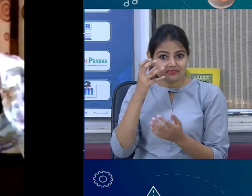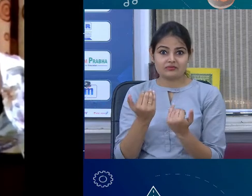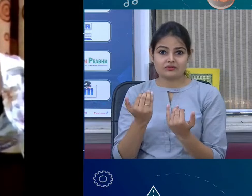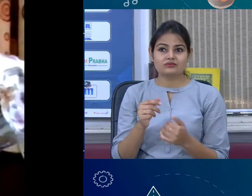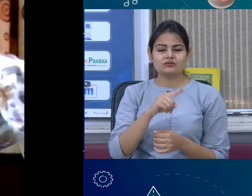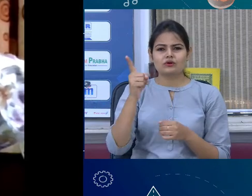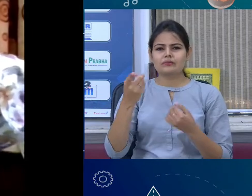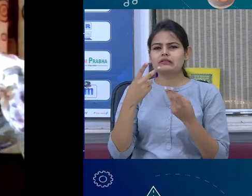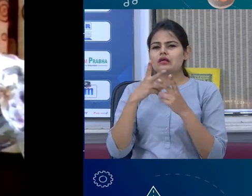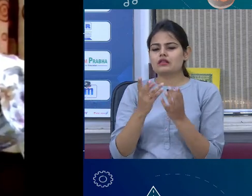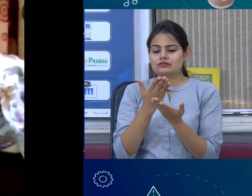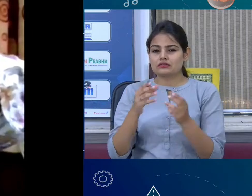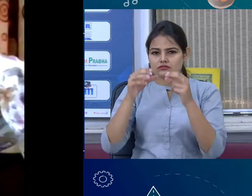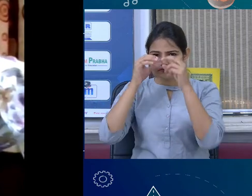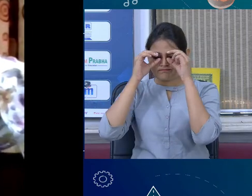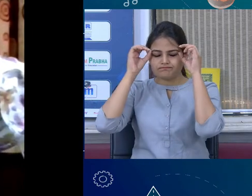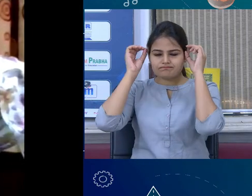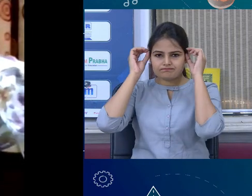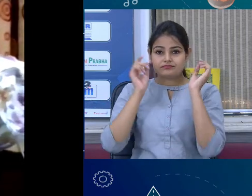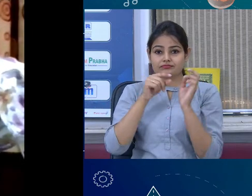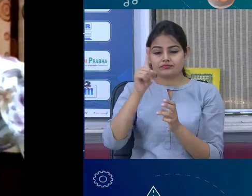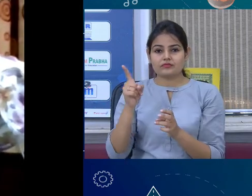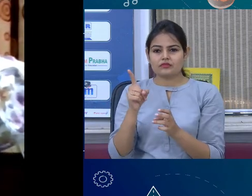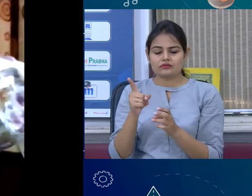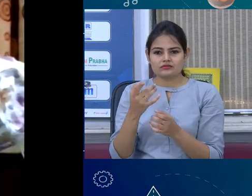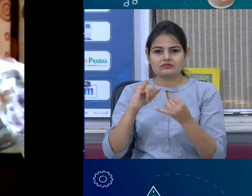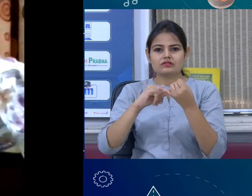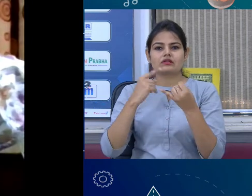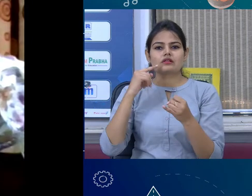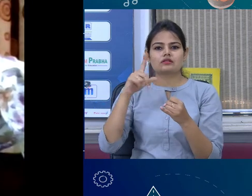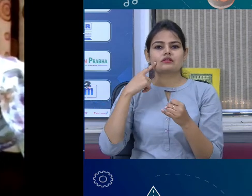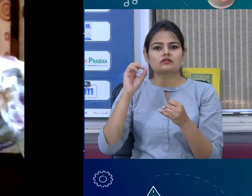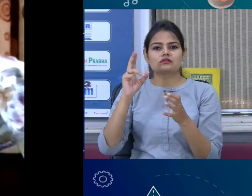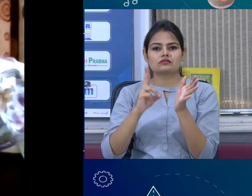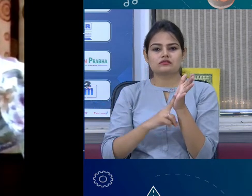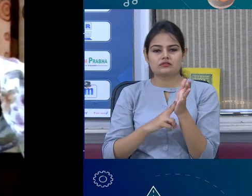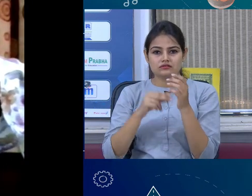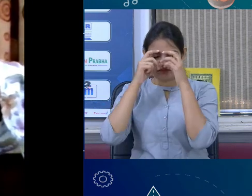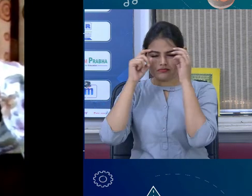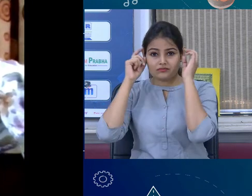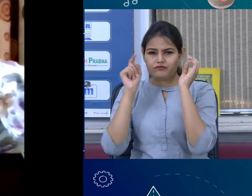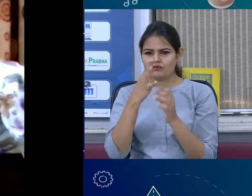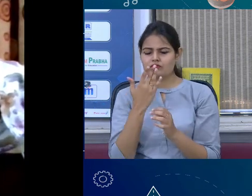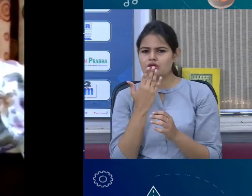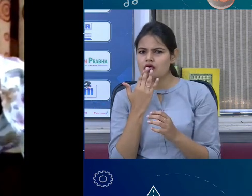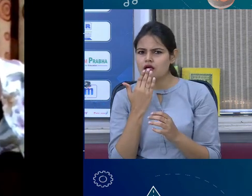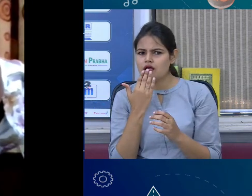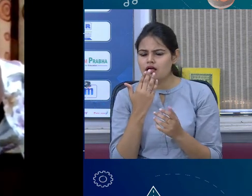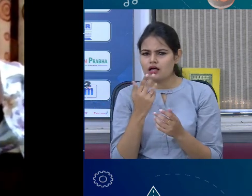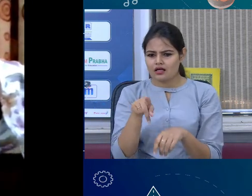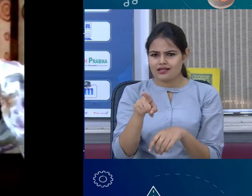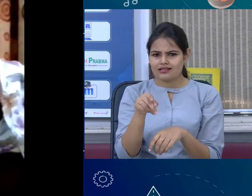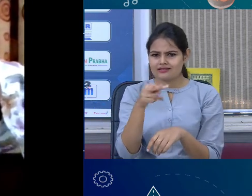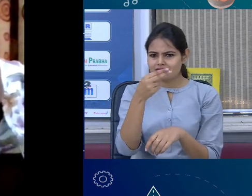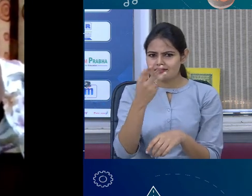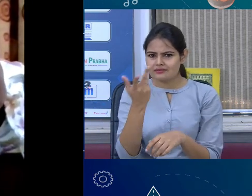पहना जाता है तो अगर हम पास लाइज तो वो स्टेक्टर उसको अनलाइज करता है और फिर वो कलर डिटेक्टर बता देता है वर्बली उन बच्चों को कि यह